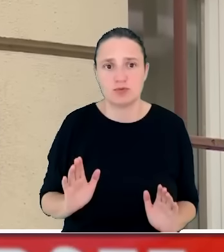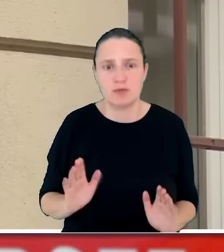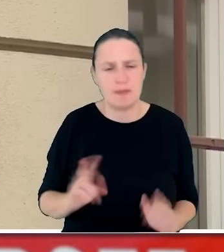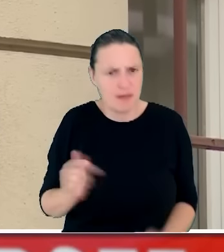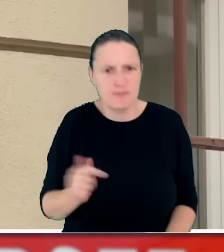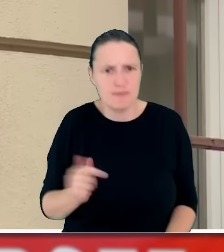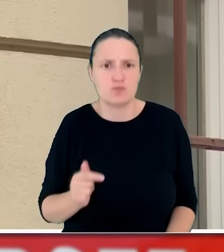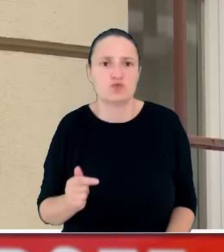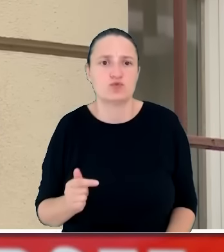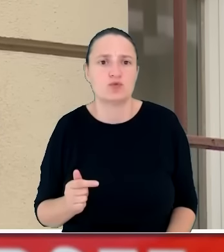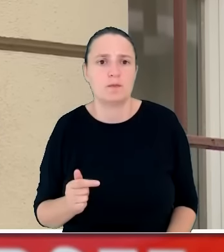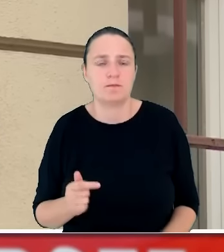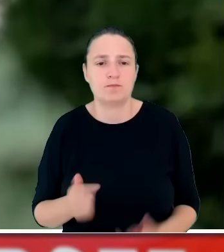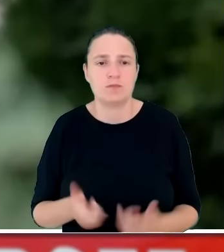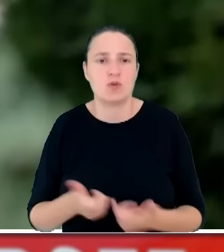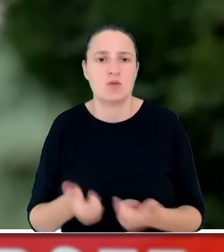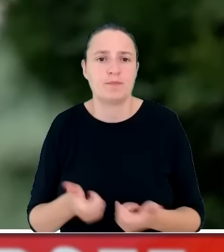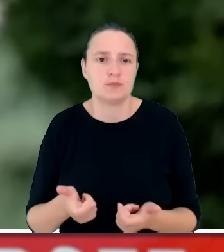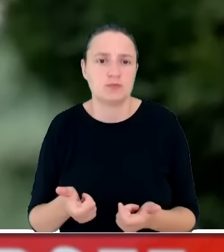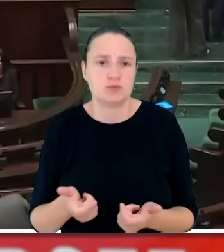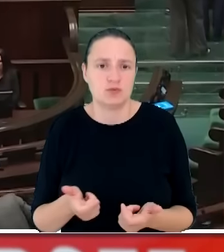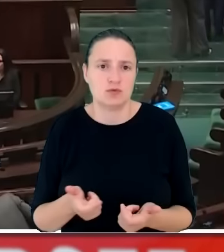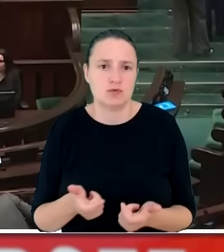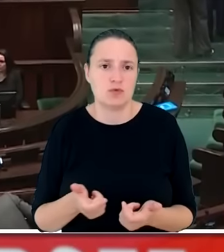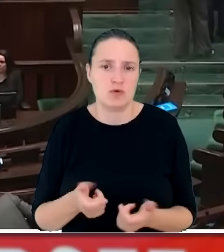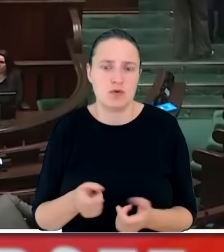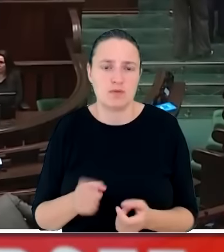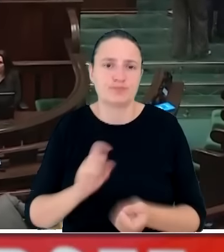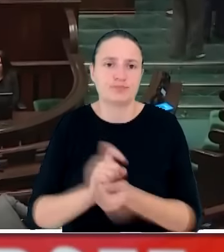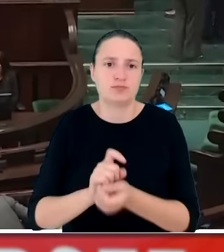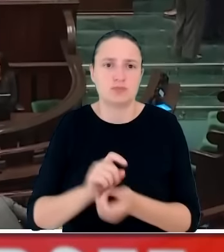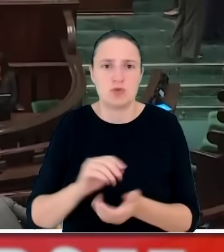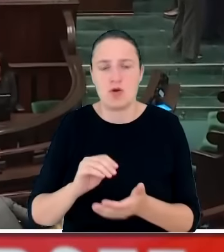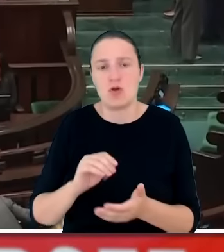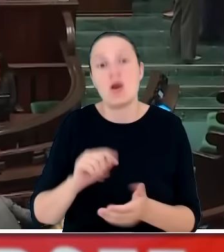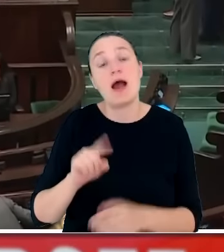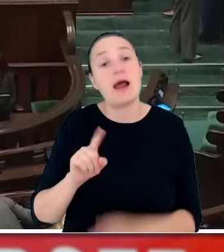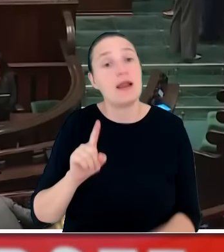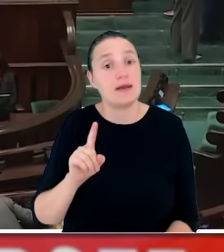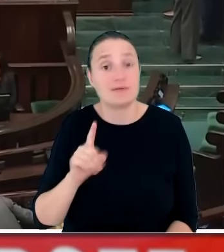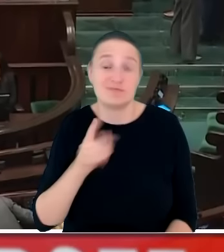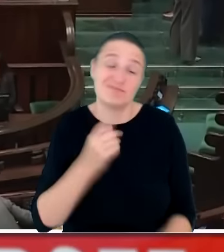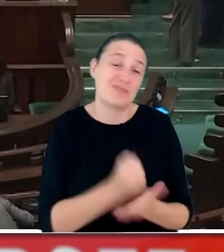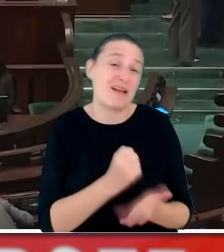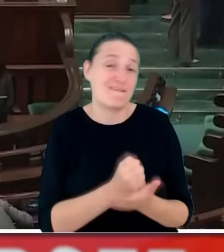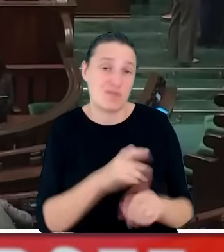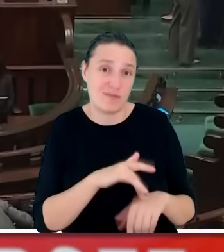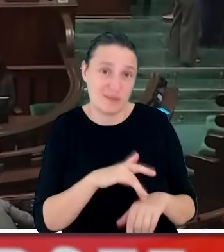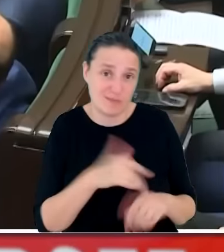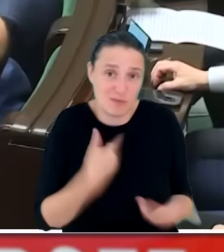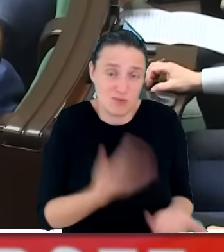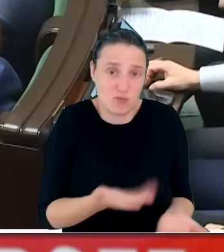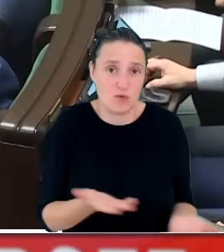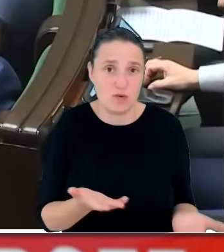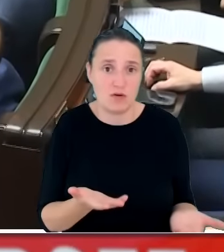dokonywać takiej kontrasygnacji. Natomiast to spotkałoby się po pierwsze z konsekwencjami prawnymi, a po drugie